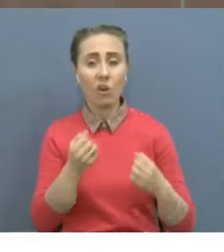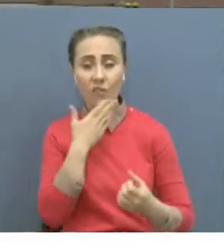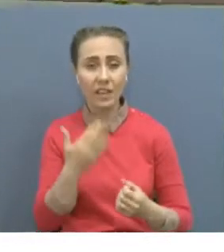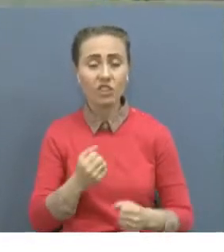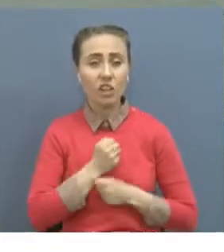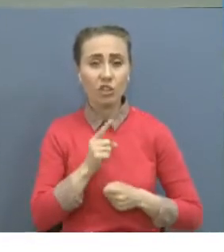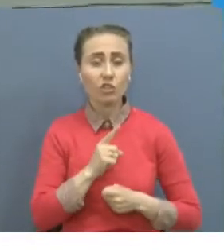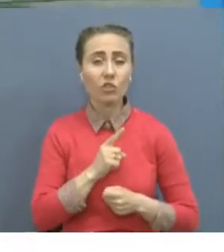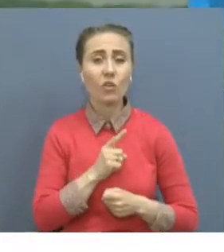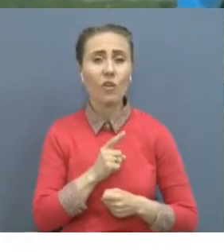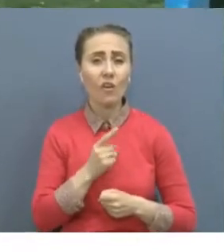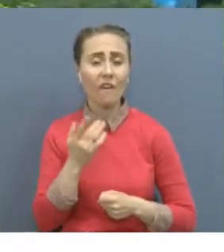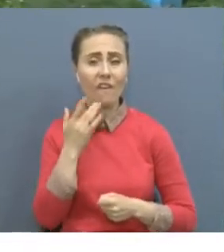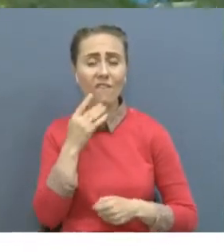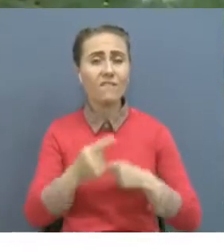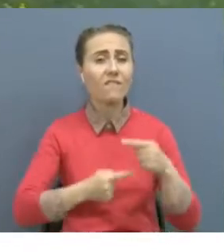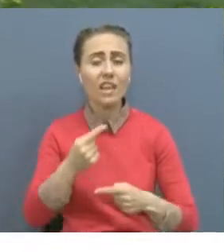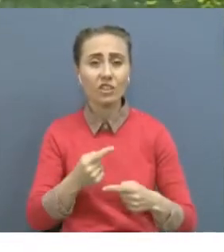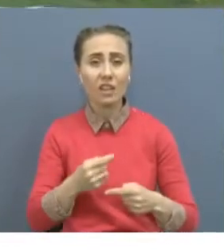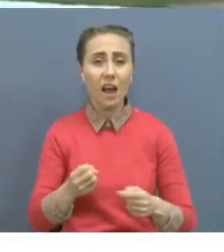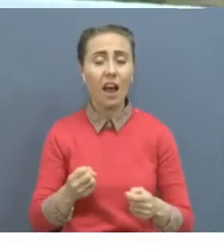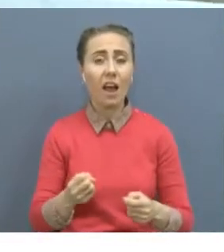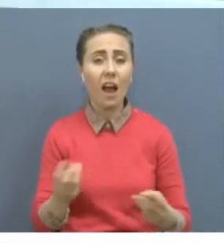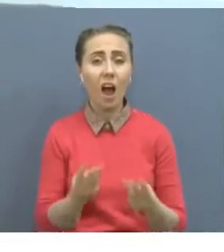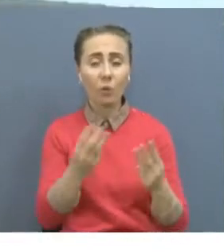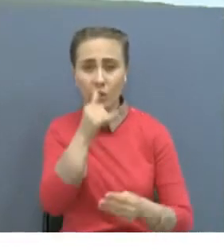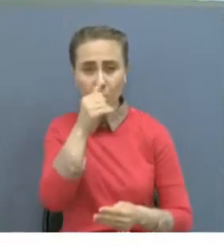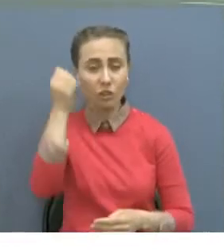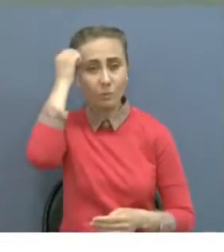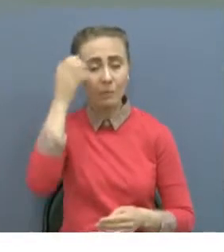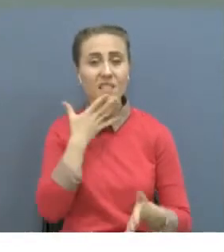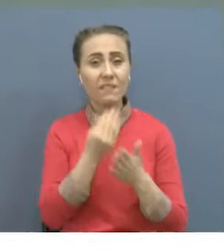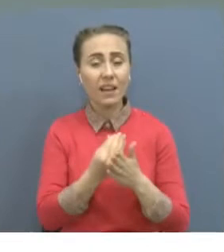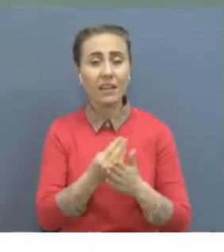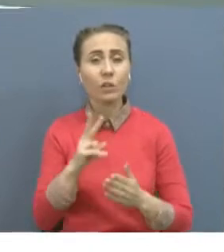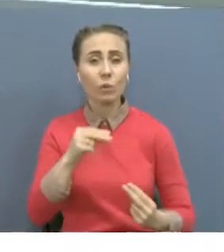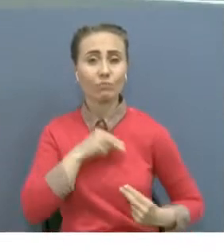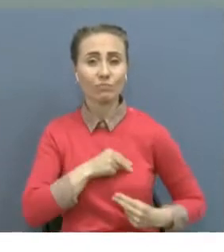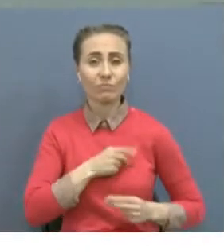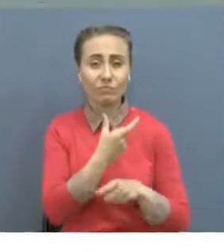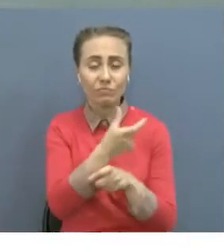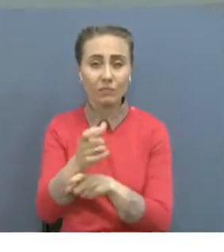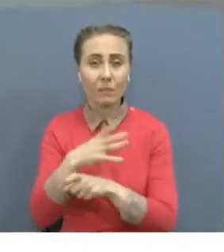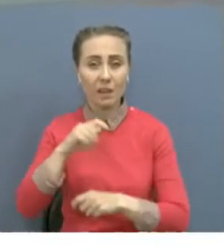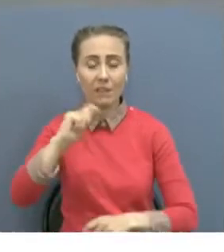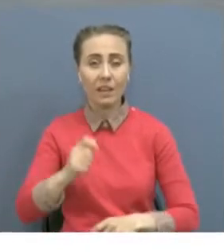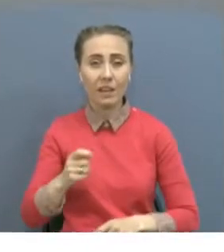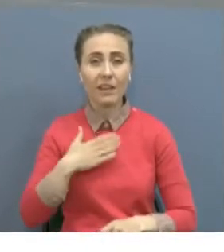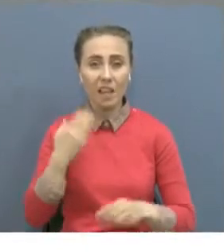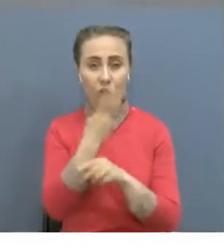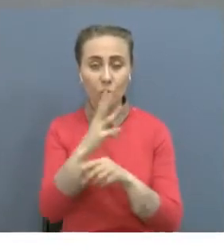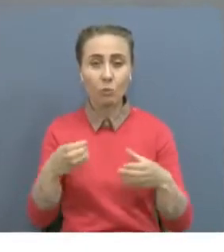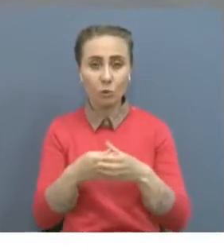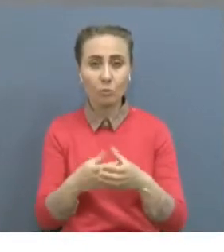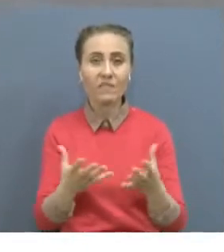майдандас достарын ескалып, бүлшоқтарын қой алмайтындағына қатты өкінет. Майдангердің парызын біз орында іктеп келдік. Келеше ғұрпақтың